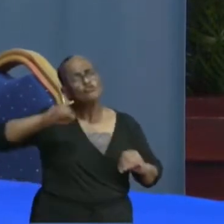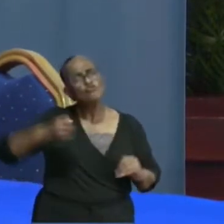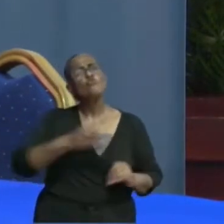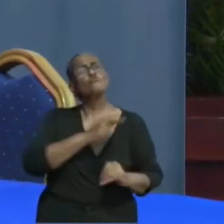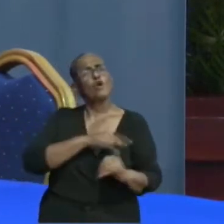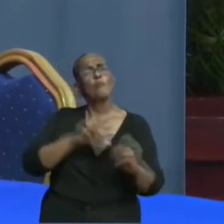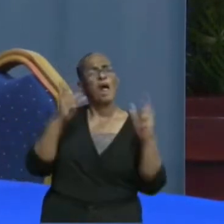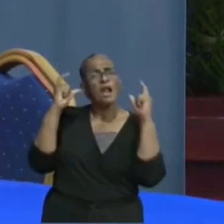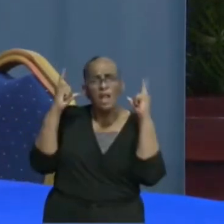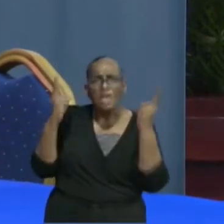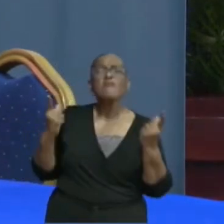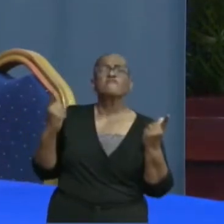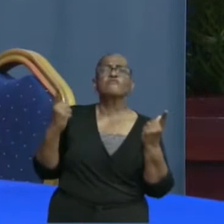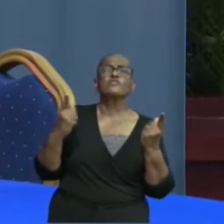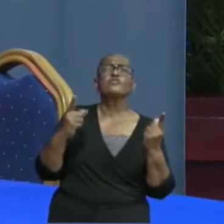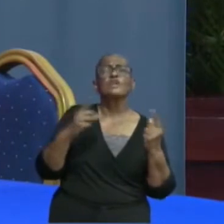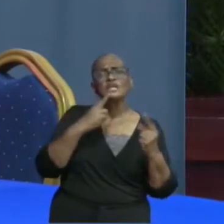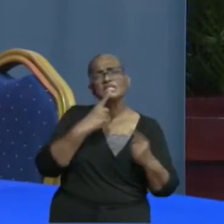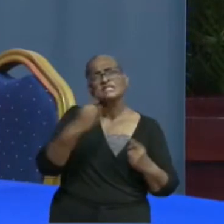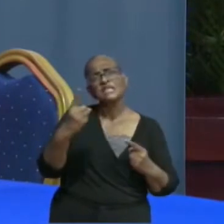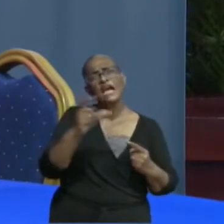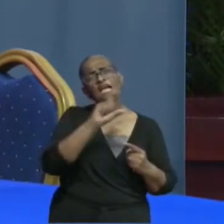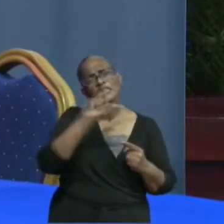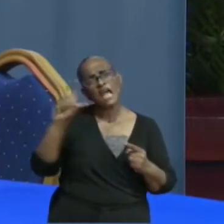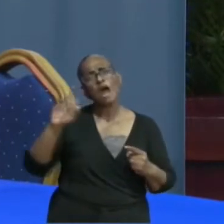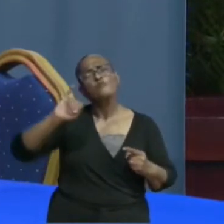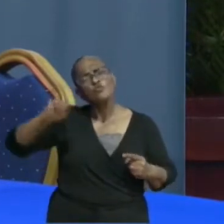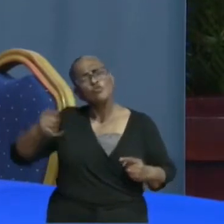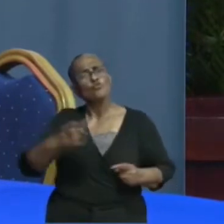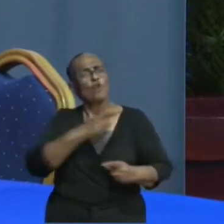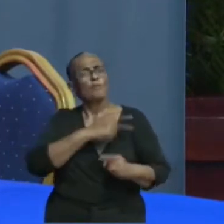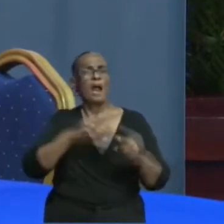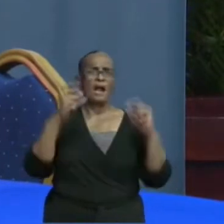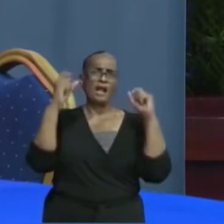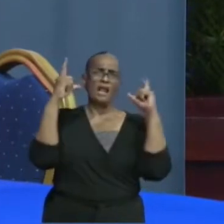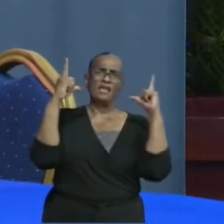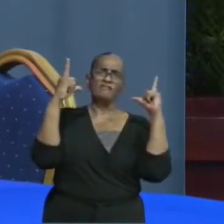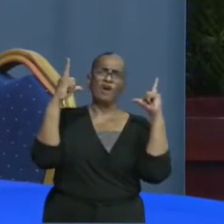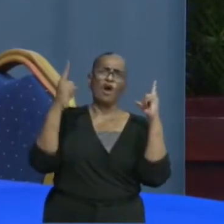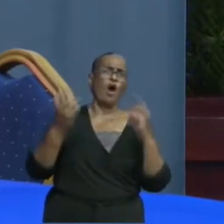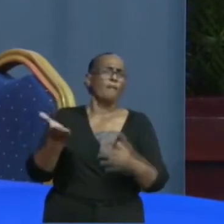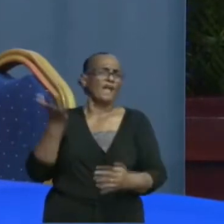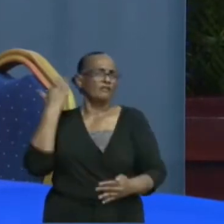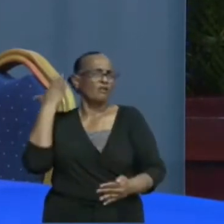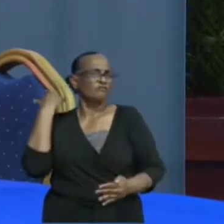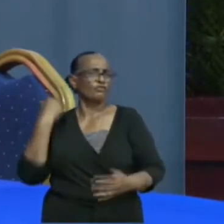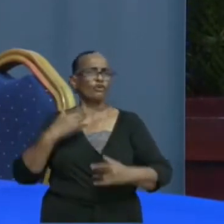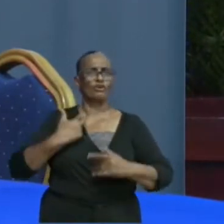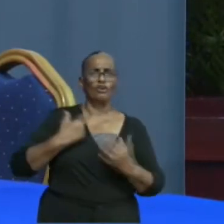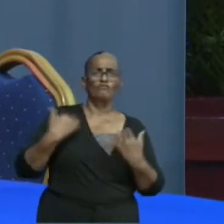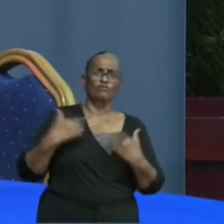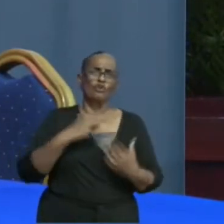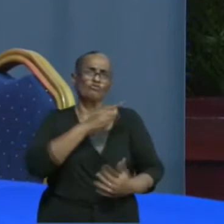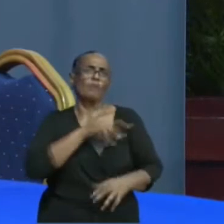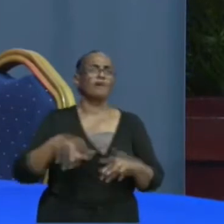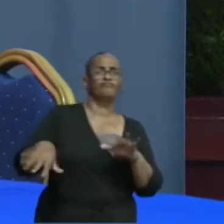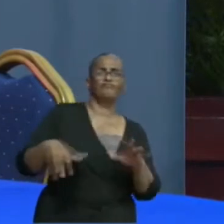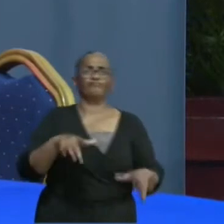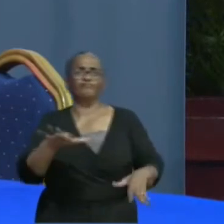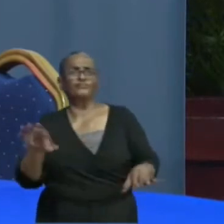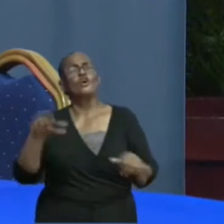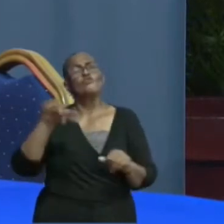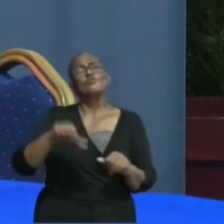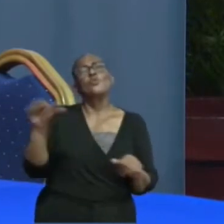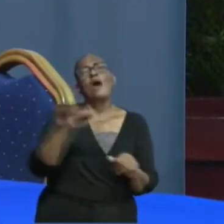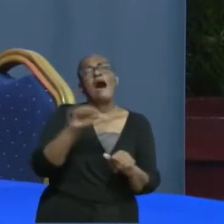normale. We noemen het de new normal omdat we dus niet de zaken kunnen doen als van oudsher. Maar 6 juli